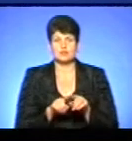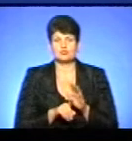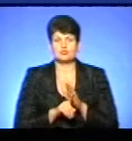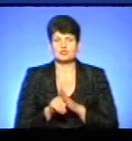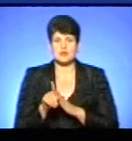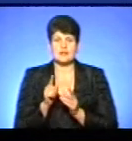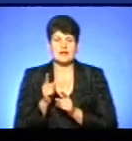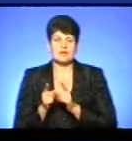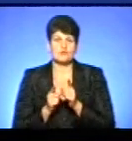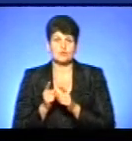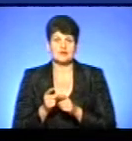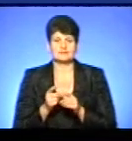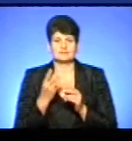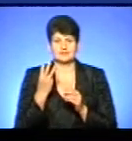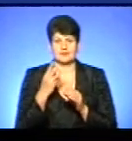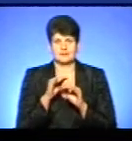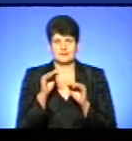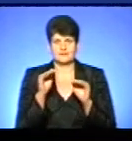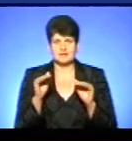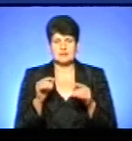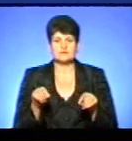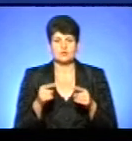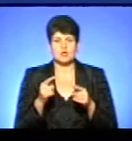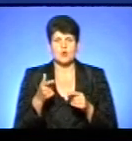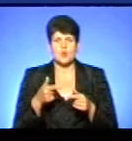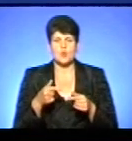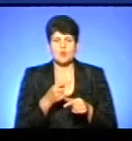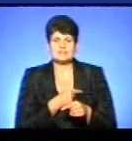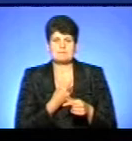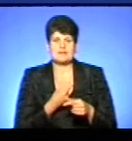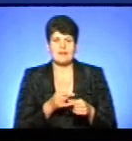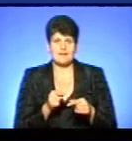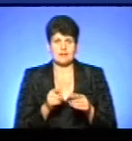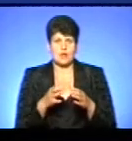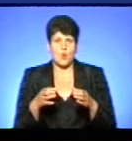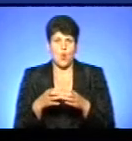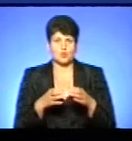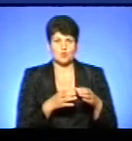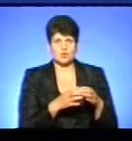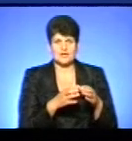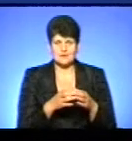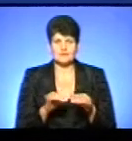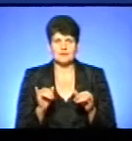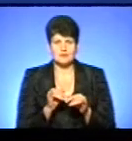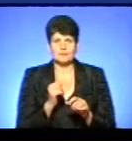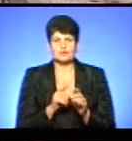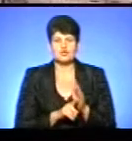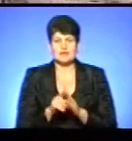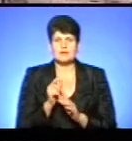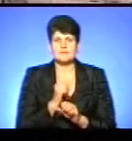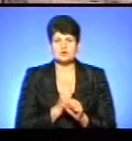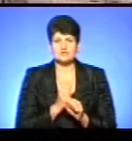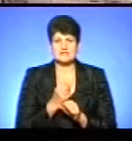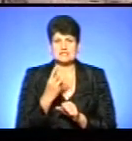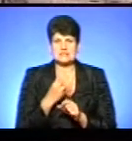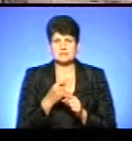реформувати і вторинний рівень, це створення госпітальних округів, і дуже інтенсивно ми попрацювали за останні 3